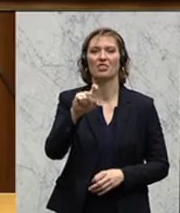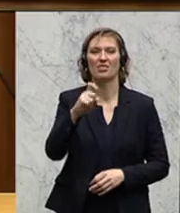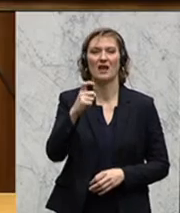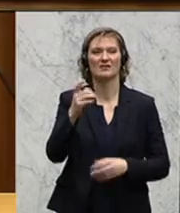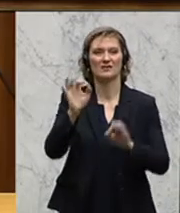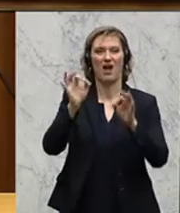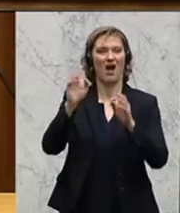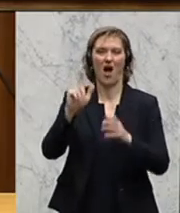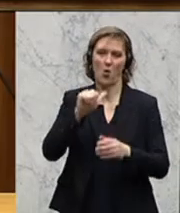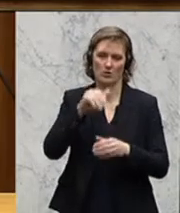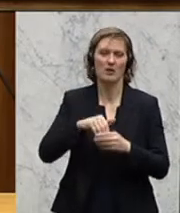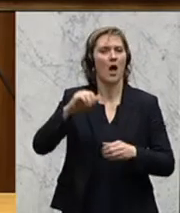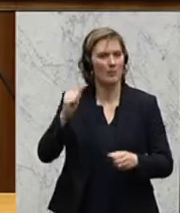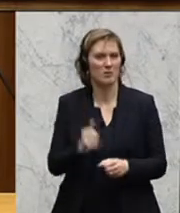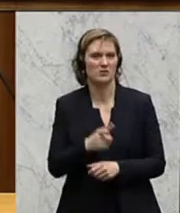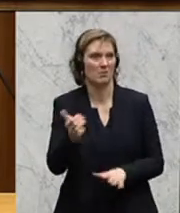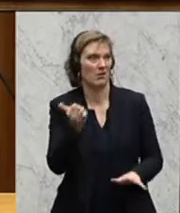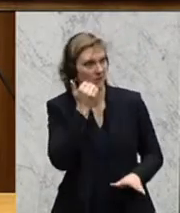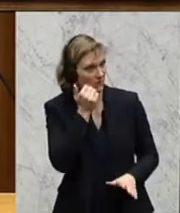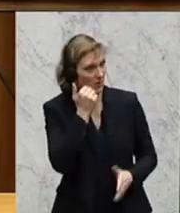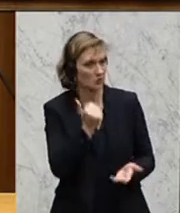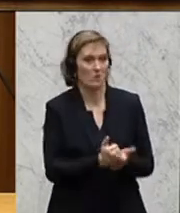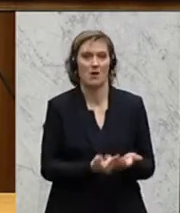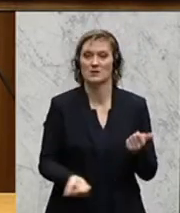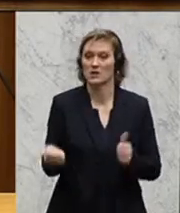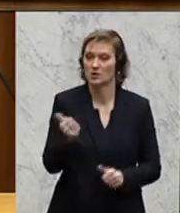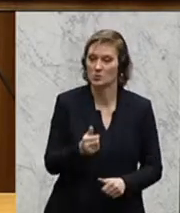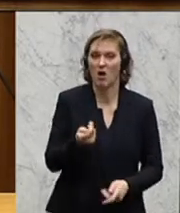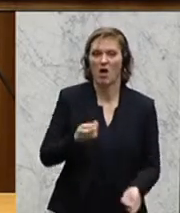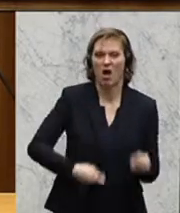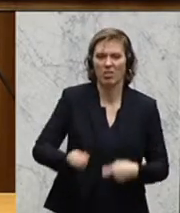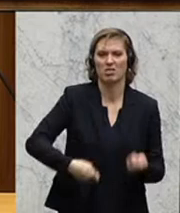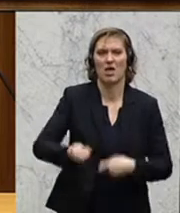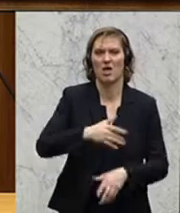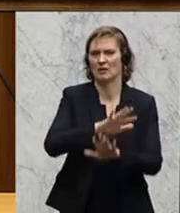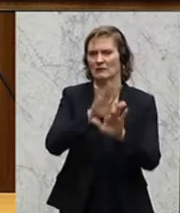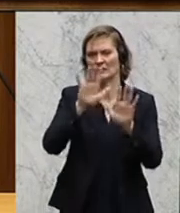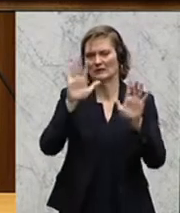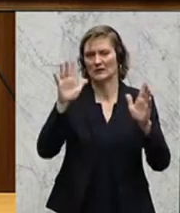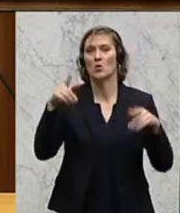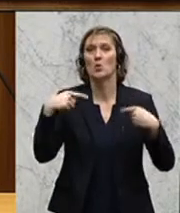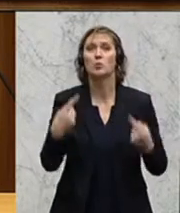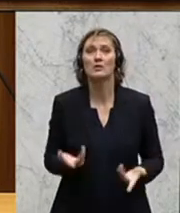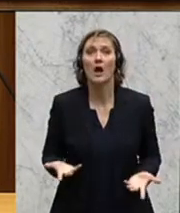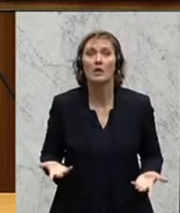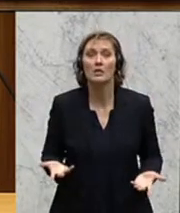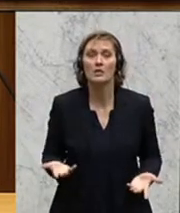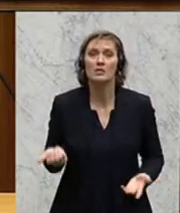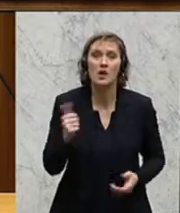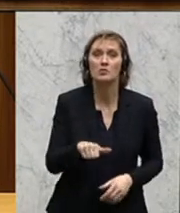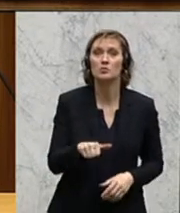hat, dass hier mit gefälschten Pässen agiert wird, ein reger Handel betrieben wird und dann auch noch dazu